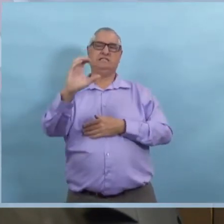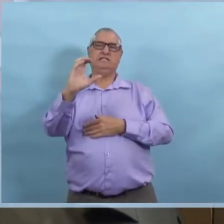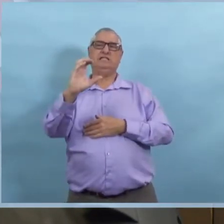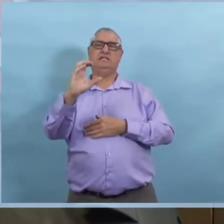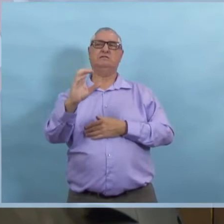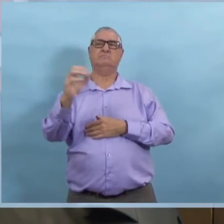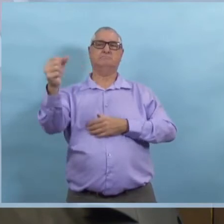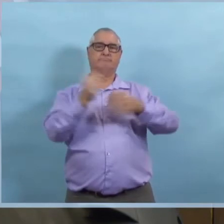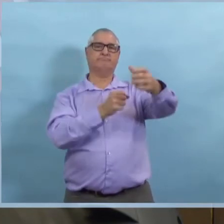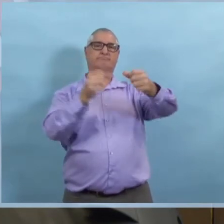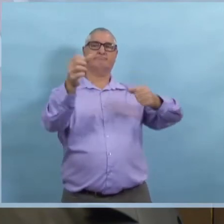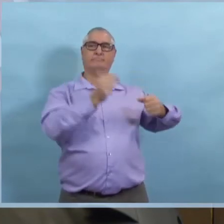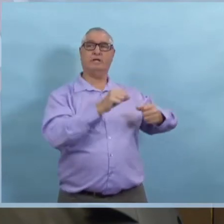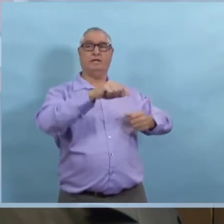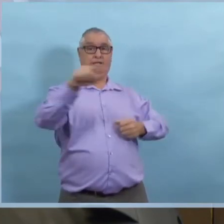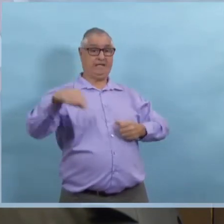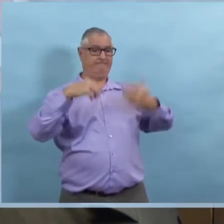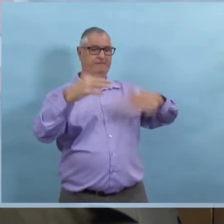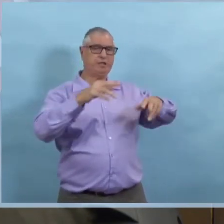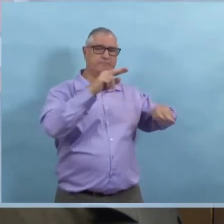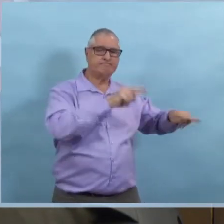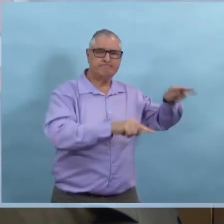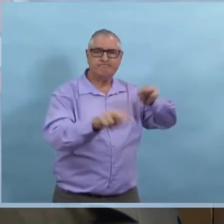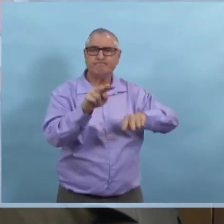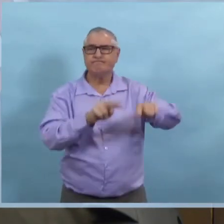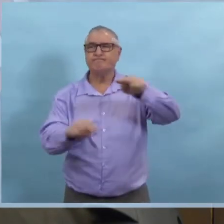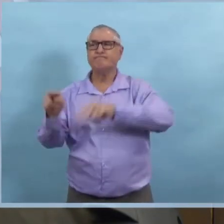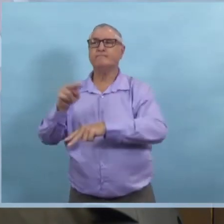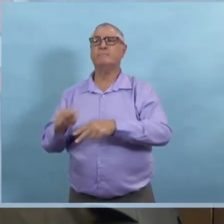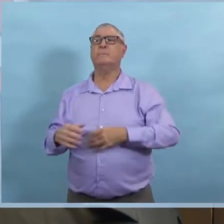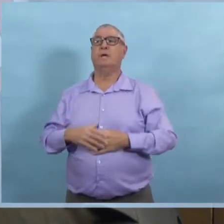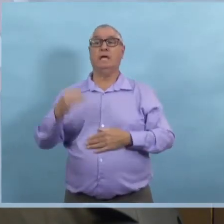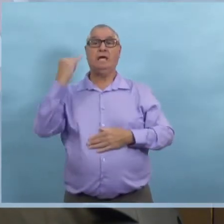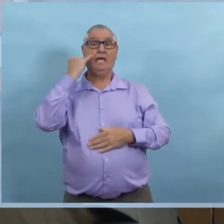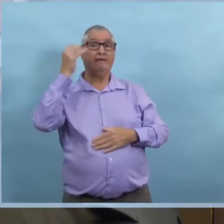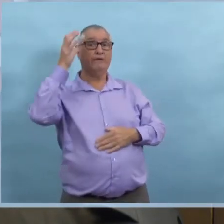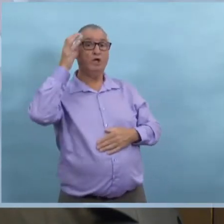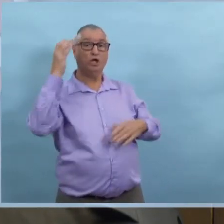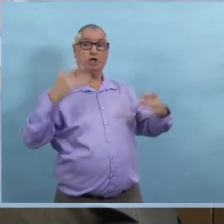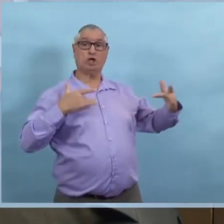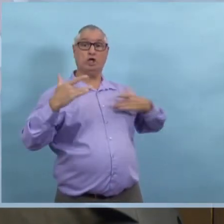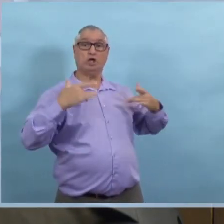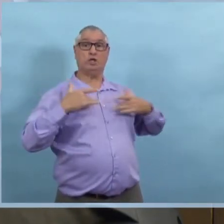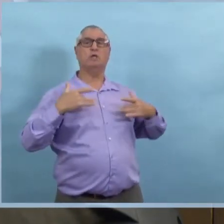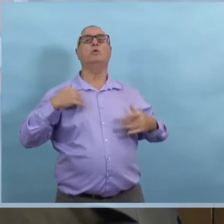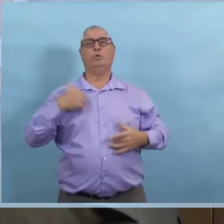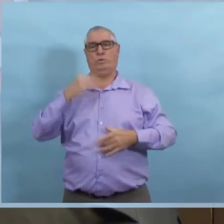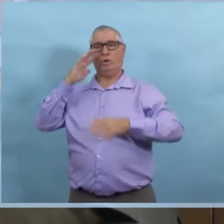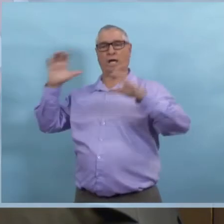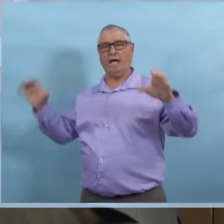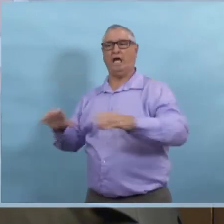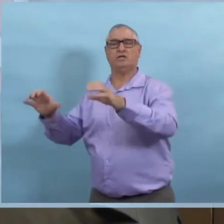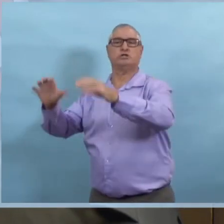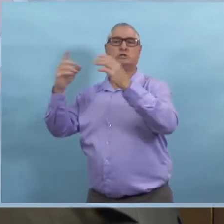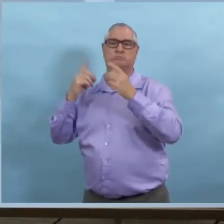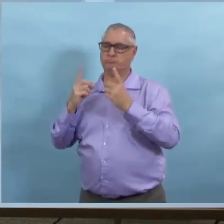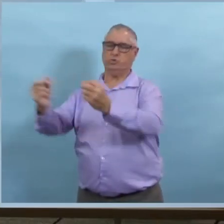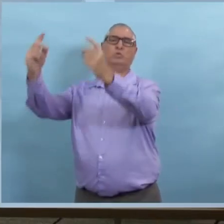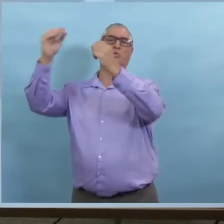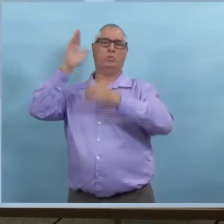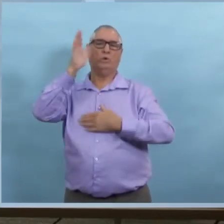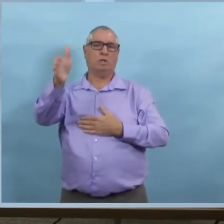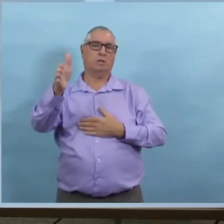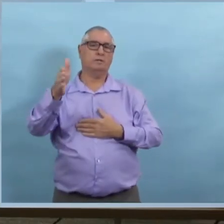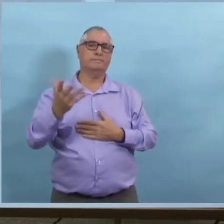l'exploitant, dans ce cas-là, a amené cet expert pour surveiller ce qui se passe dans cet établissement spécifiquement. Si on entend qu'il des préoccupations, on va